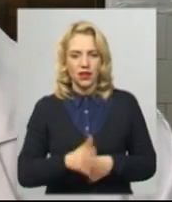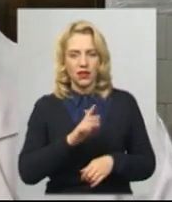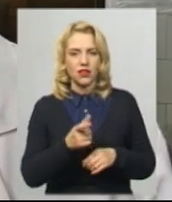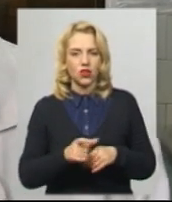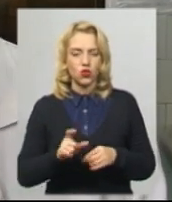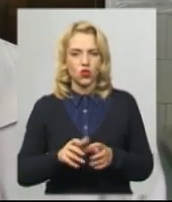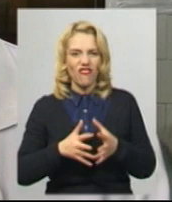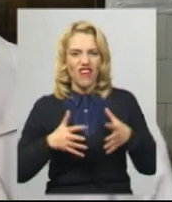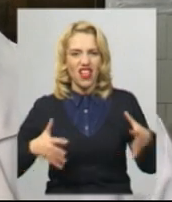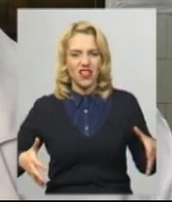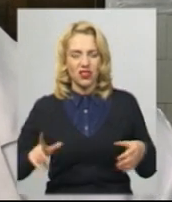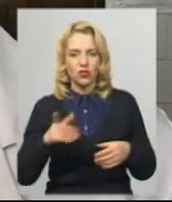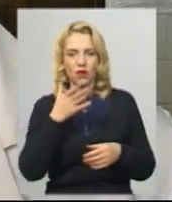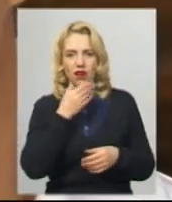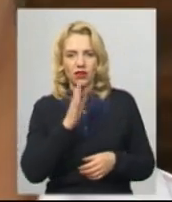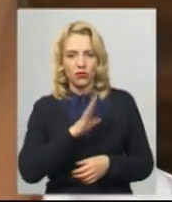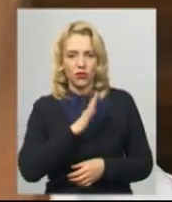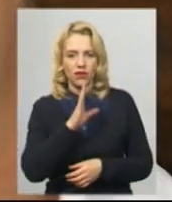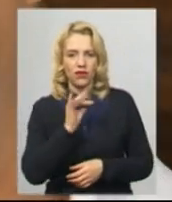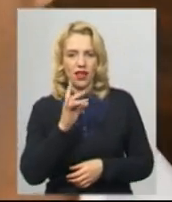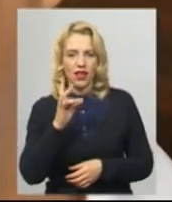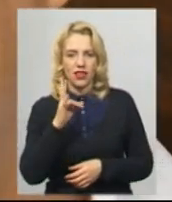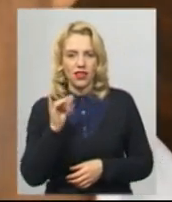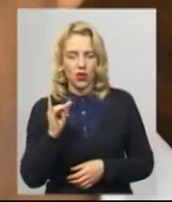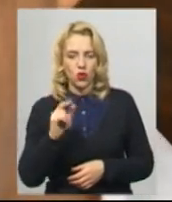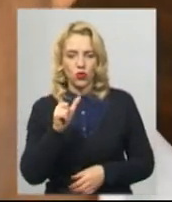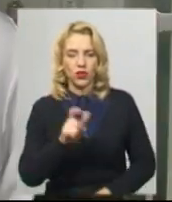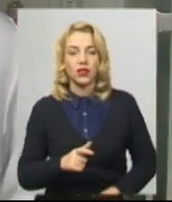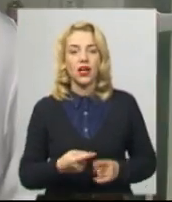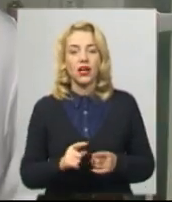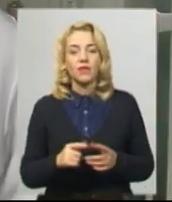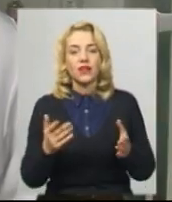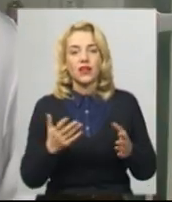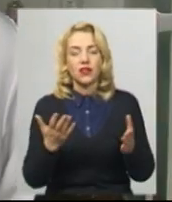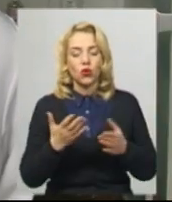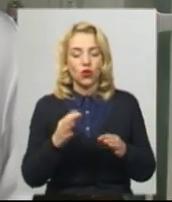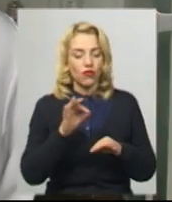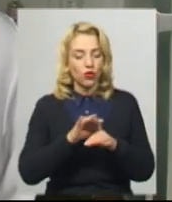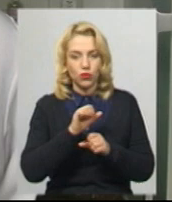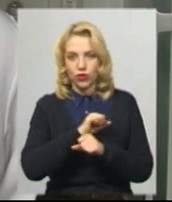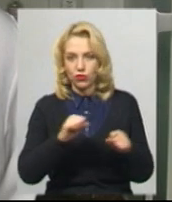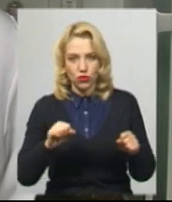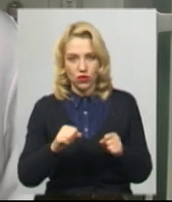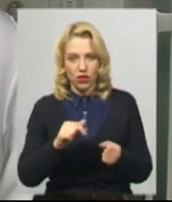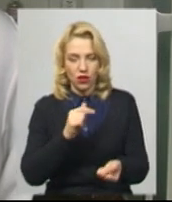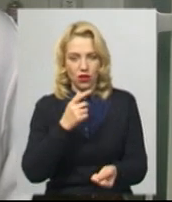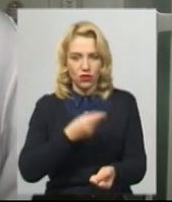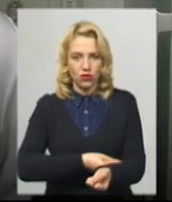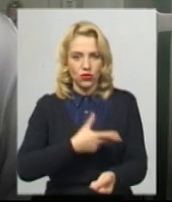великі, щоб гарні вени були в людини. Юрій Джура додає, з якої хвороби людина не може стати донором. Не можна